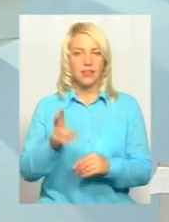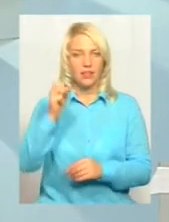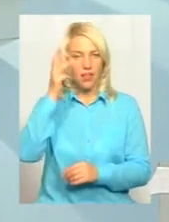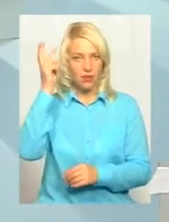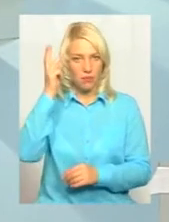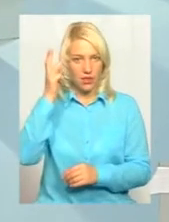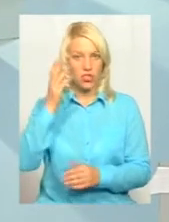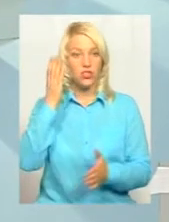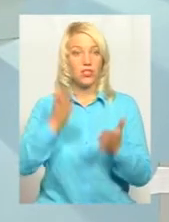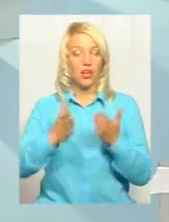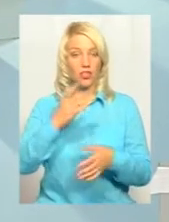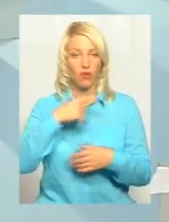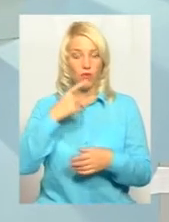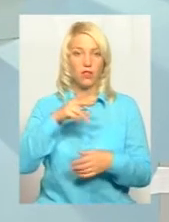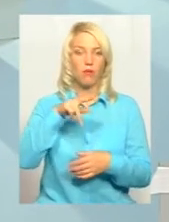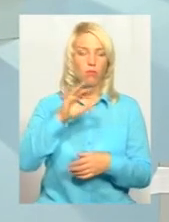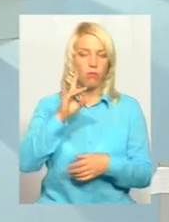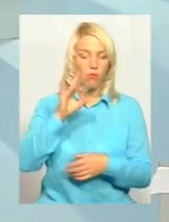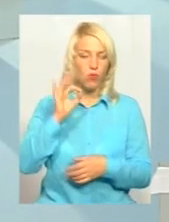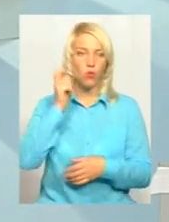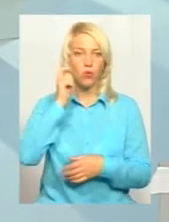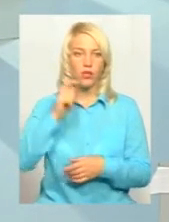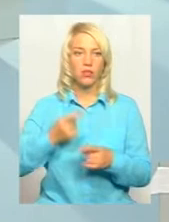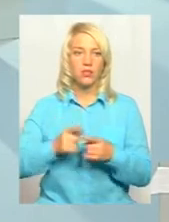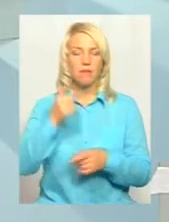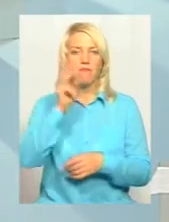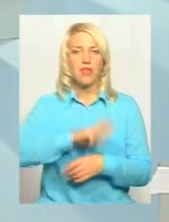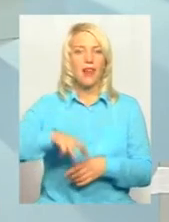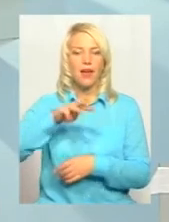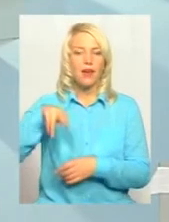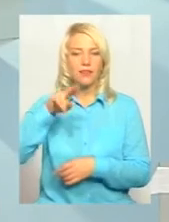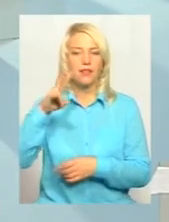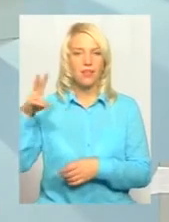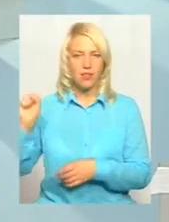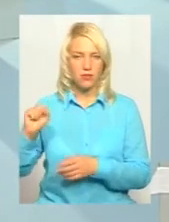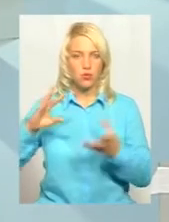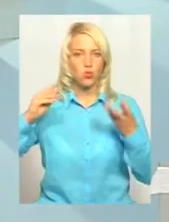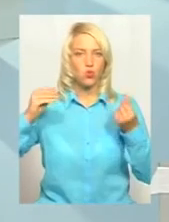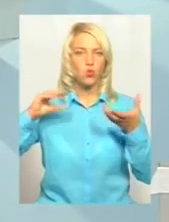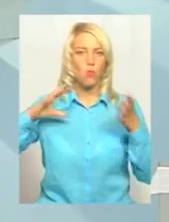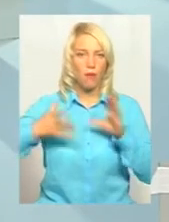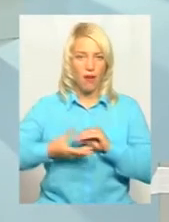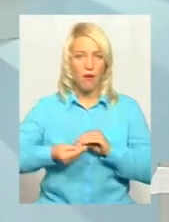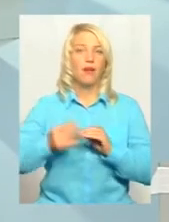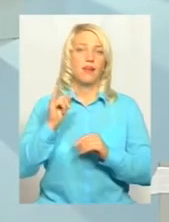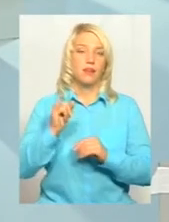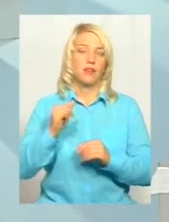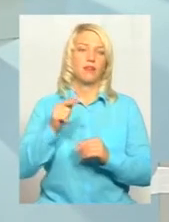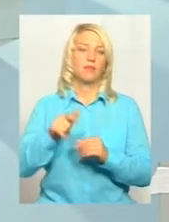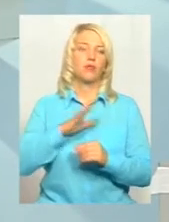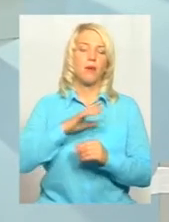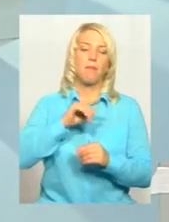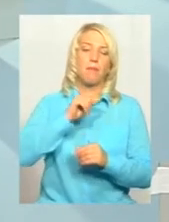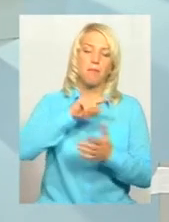Хмельниччину. Якщо взяти масштаб України, це десь, напевно, і мільярдна сума. Тому, зрозуміло, були певні питання і правового